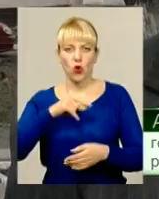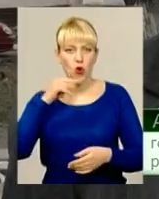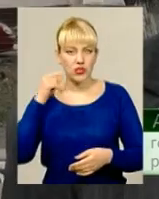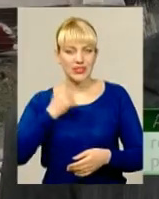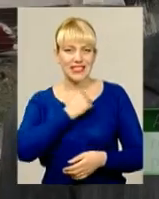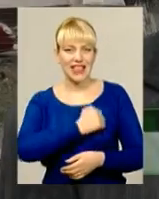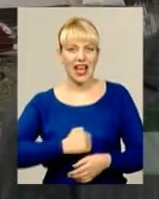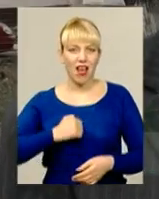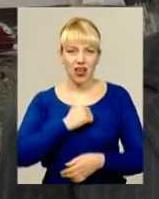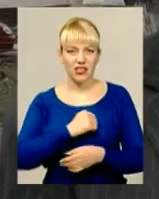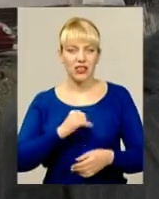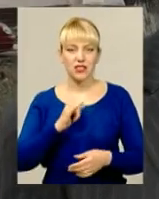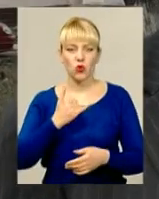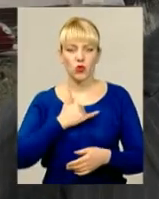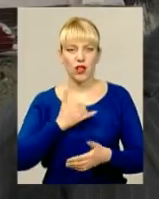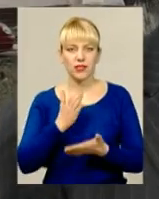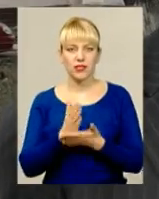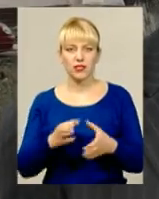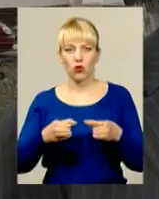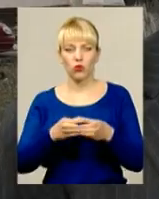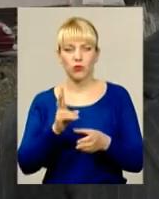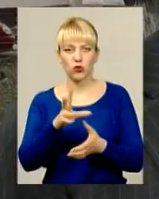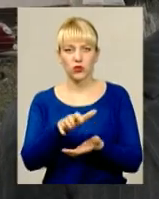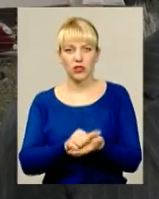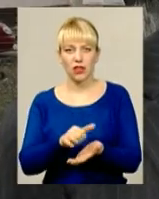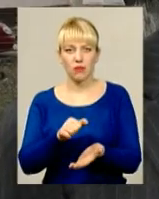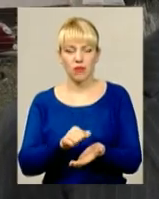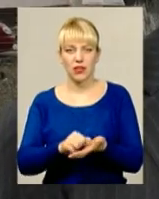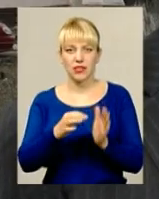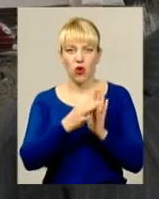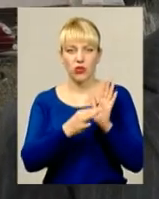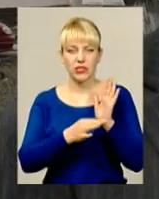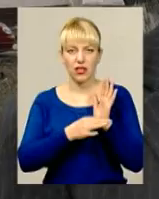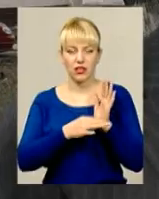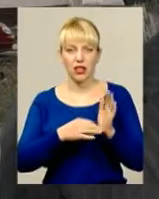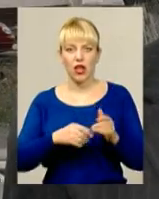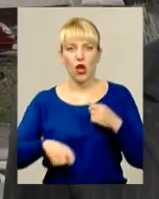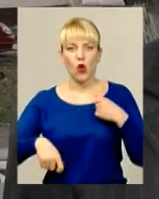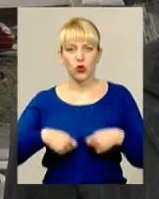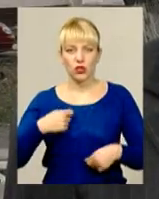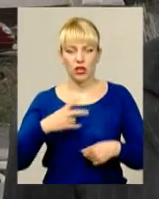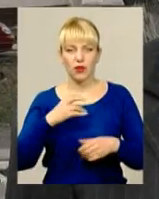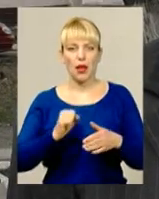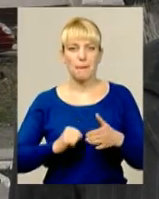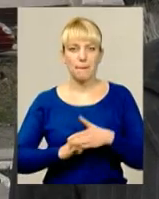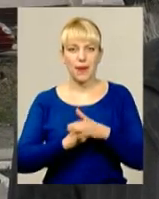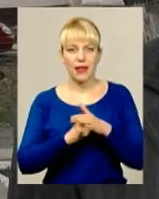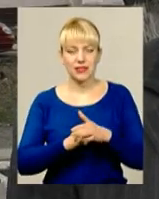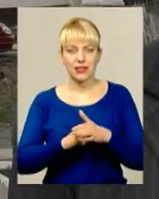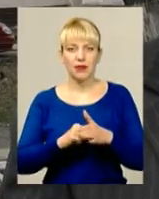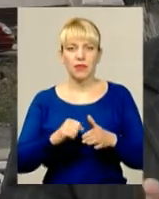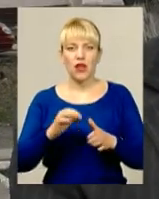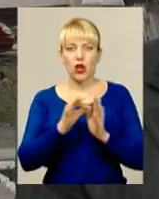Після цього у нас працює група, яка займається оцінкою ущерба. Тобто на базі першого рішення оцінки ущерба